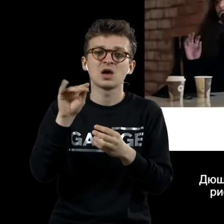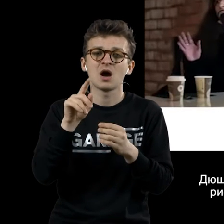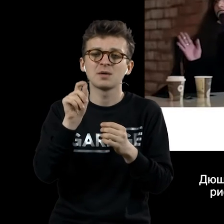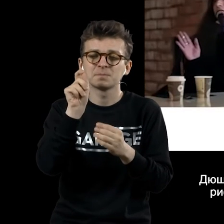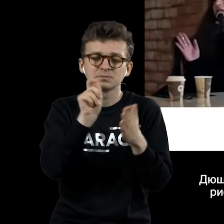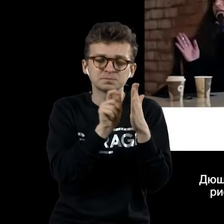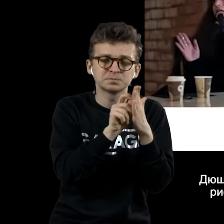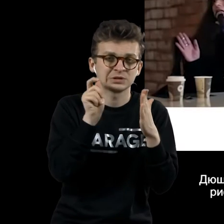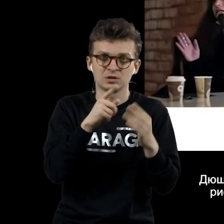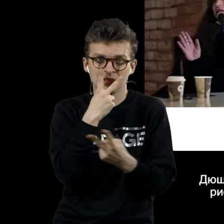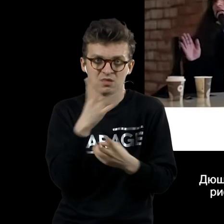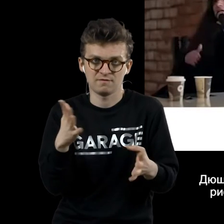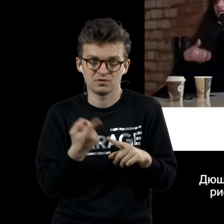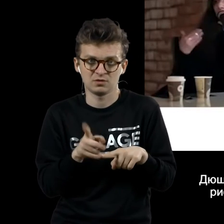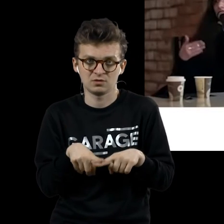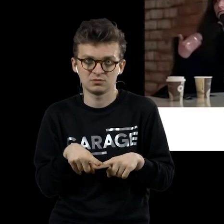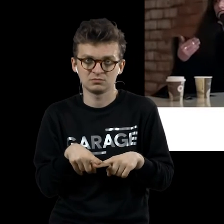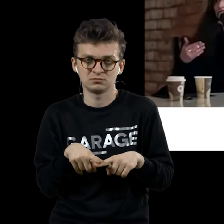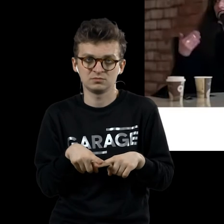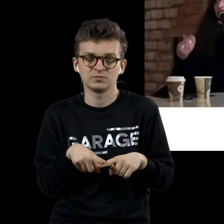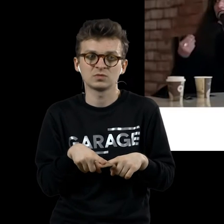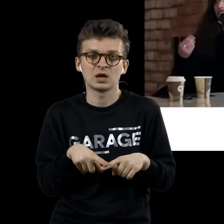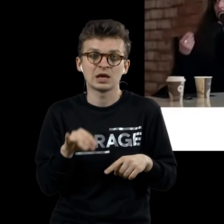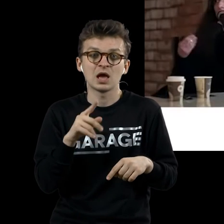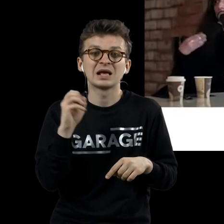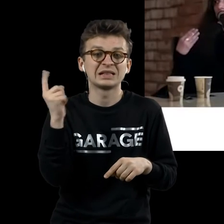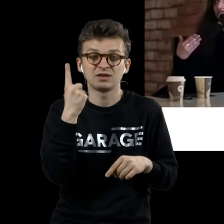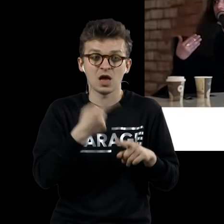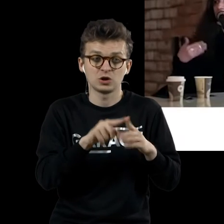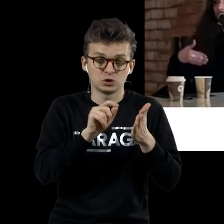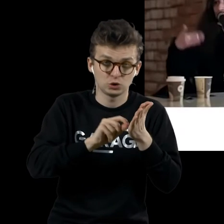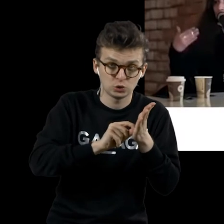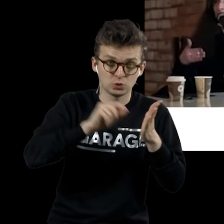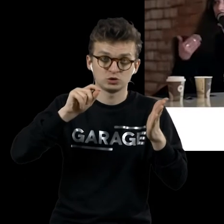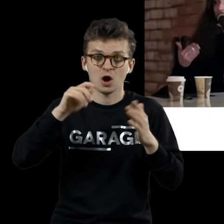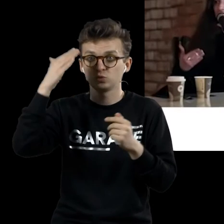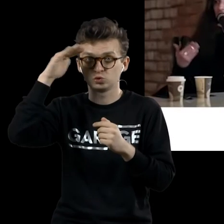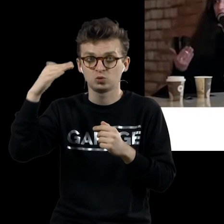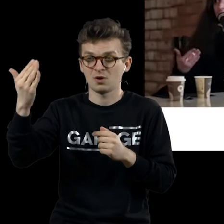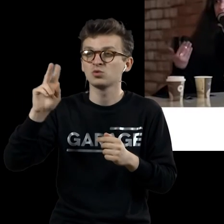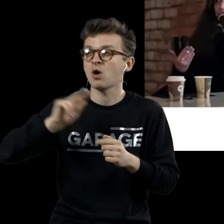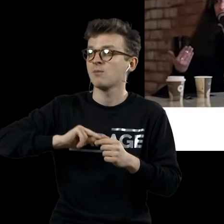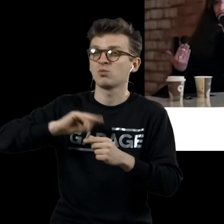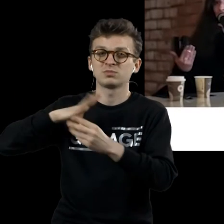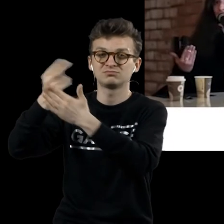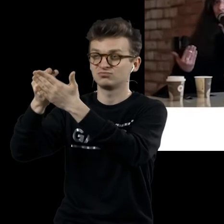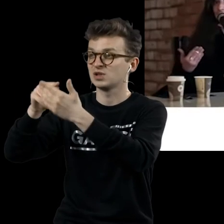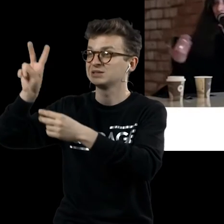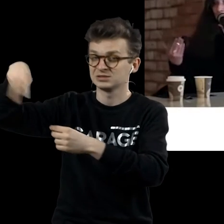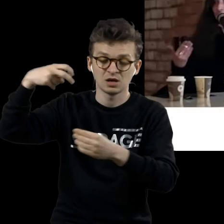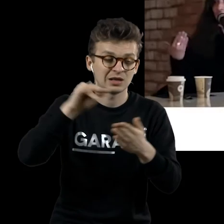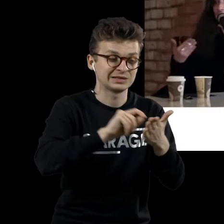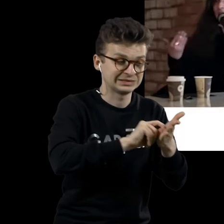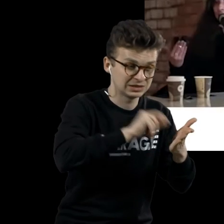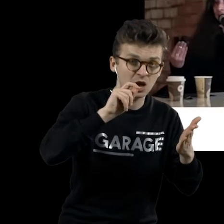точку, которую не видно. И то, что он как бы единственная, вот эта точка, поставленная на чужое произведение искусства, делает это произведение с